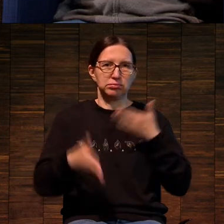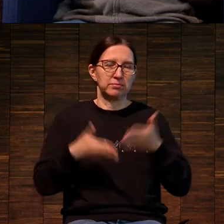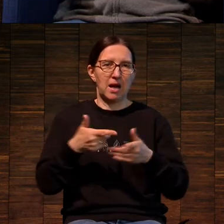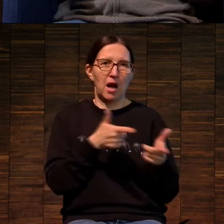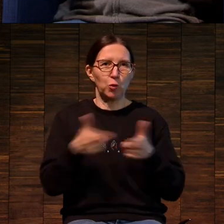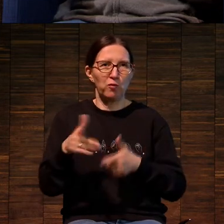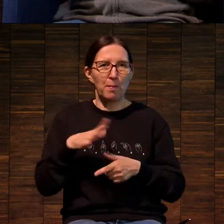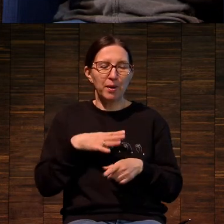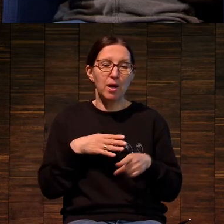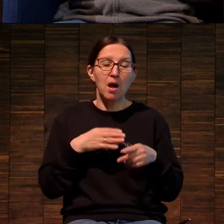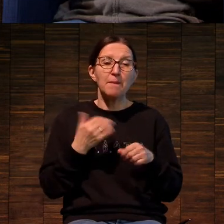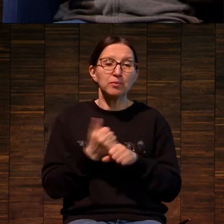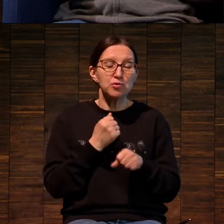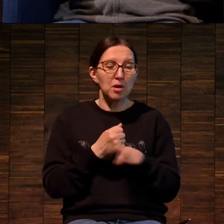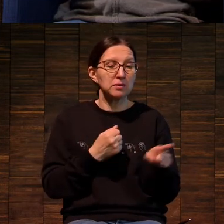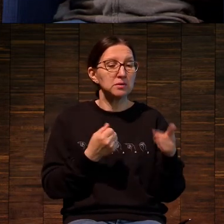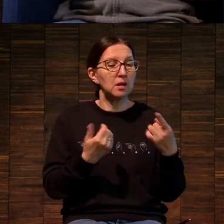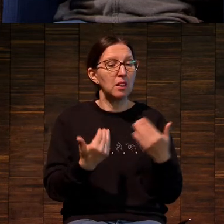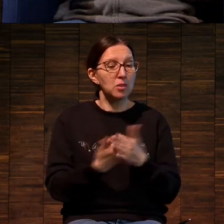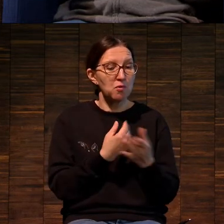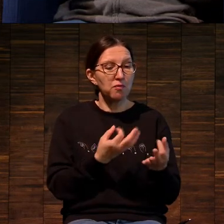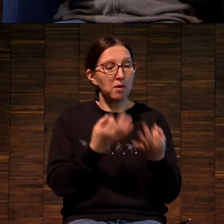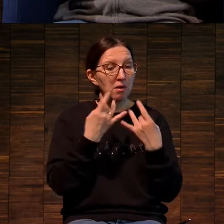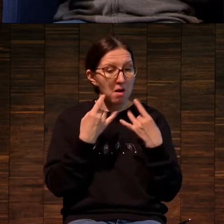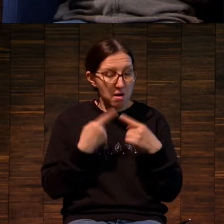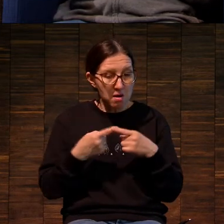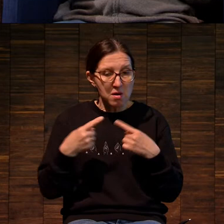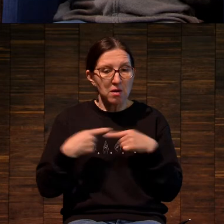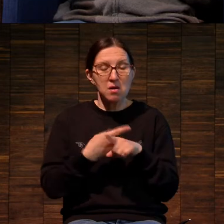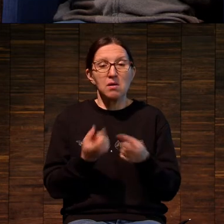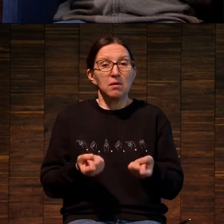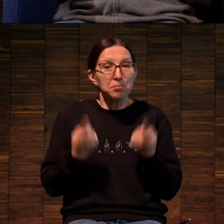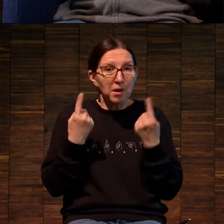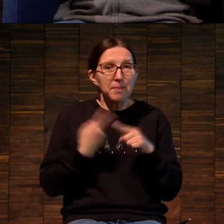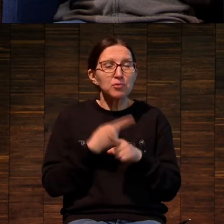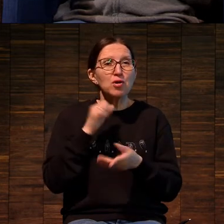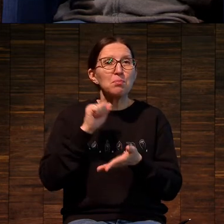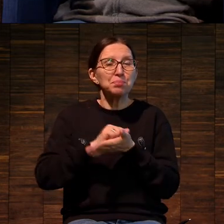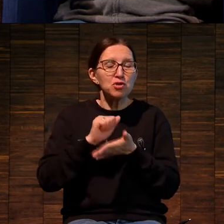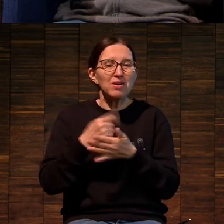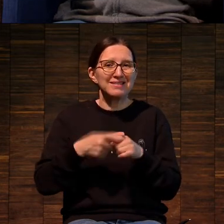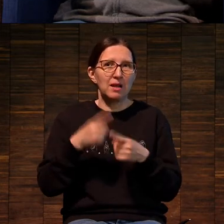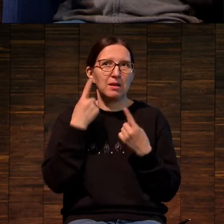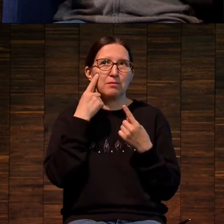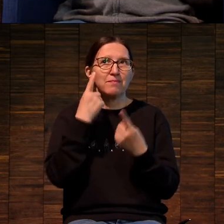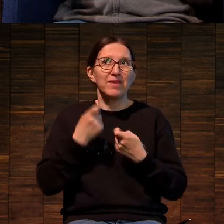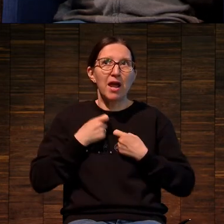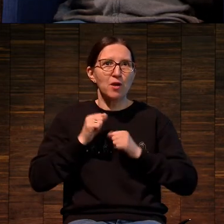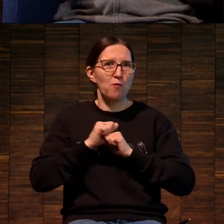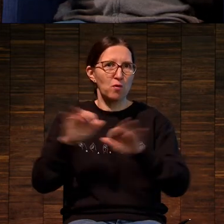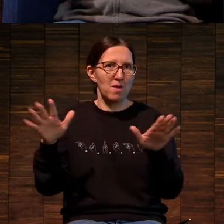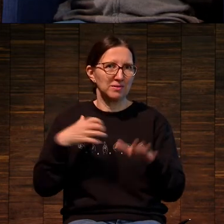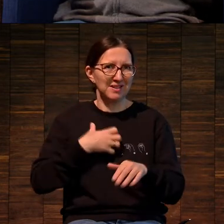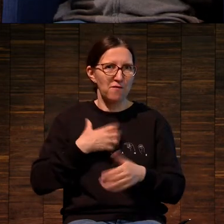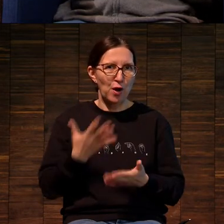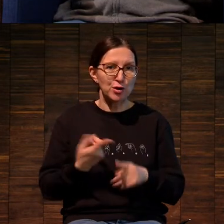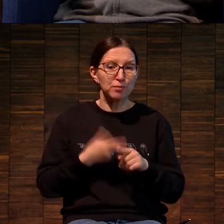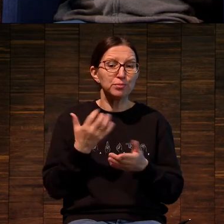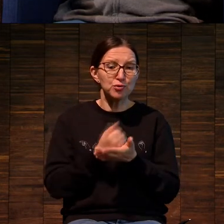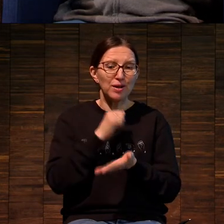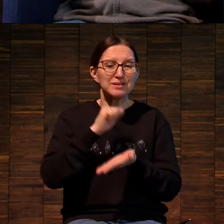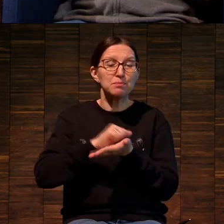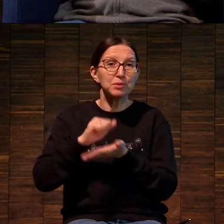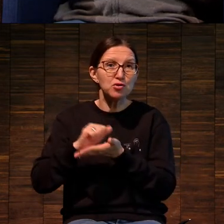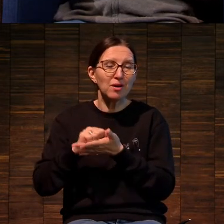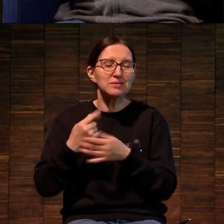из какой-то информационной истории в первую очередь. Потому что печать – это, в первую очередь, была информационная история. Печать становилась